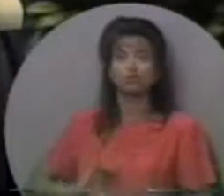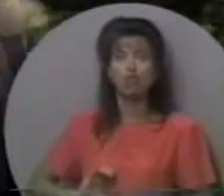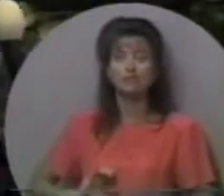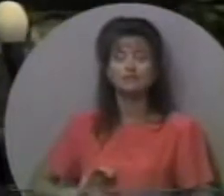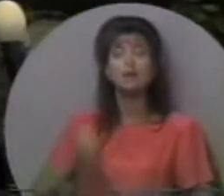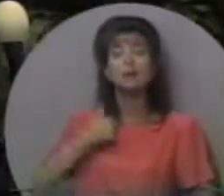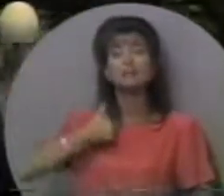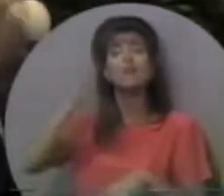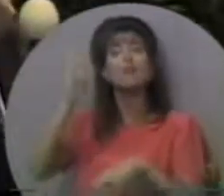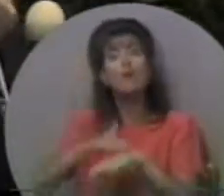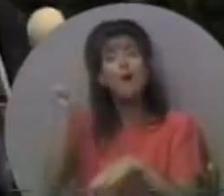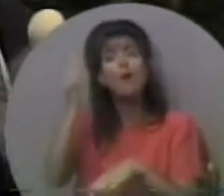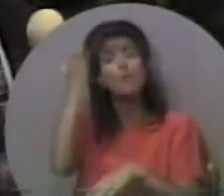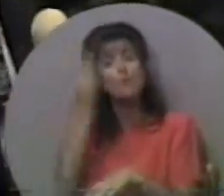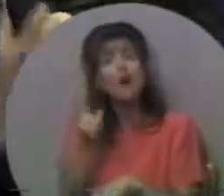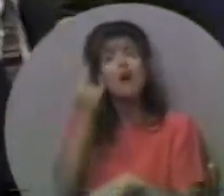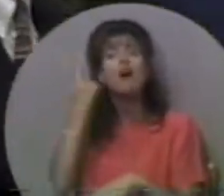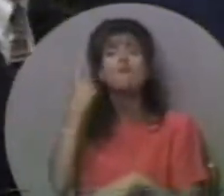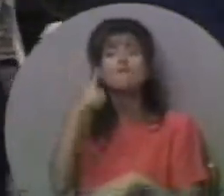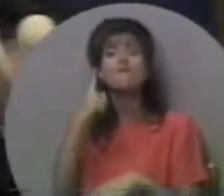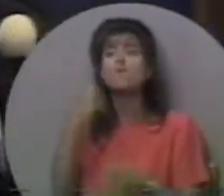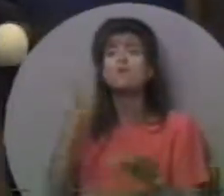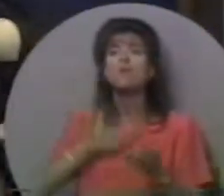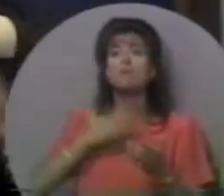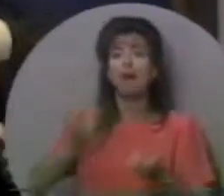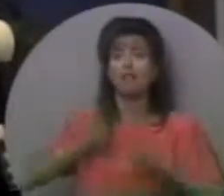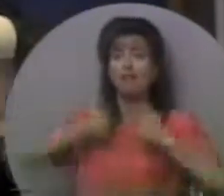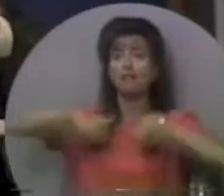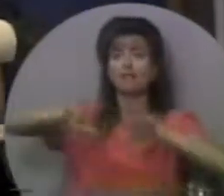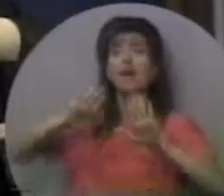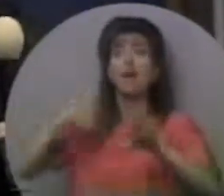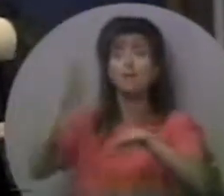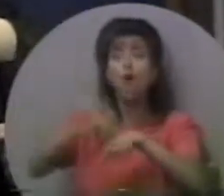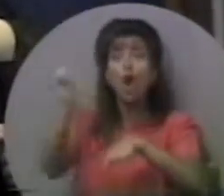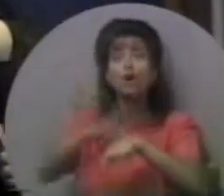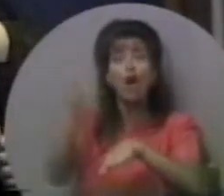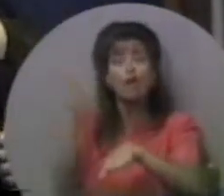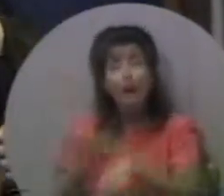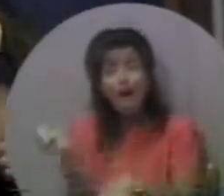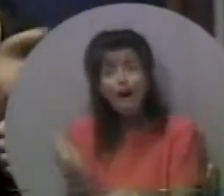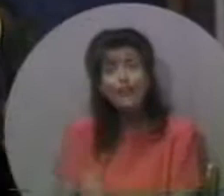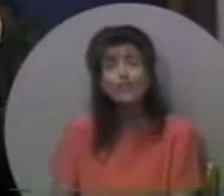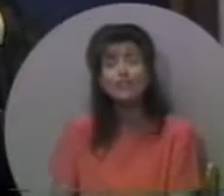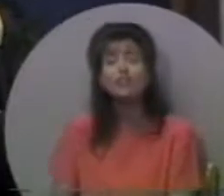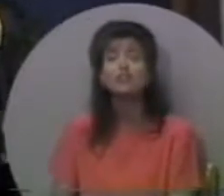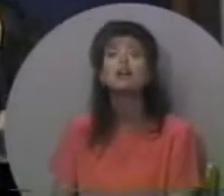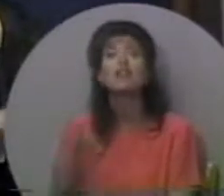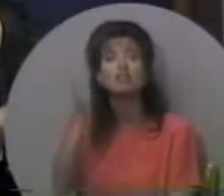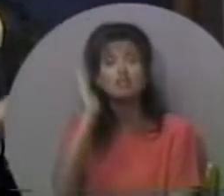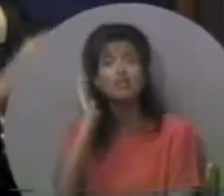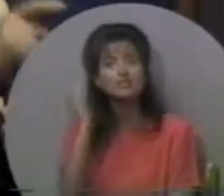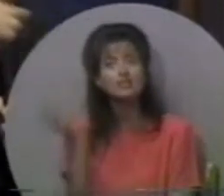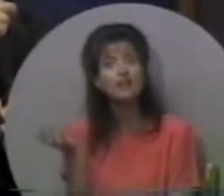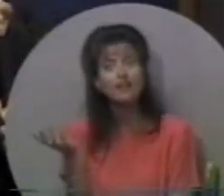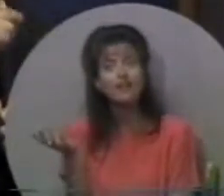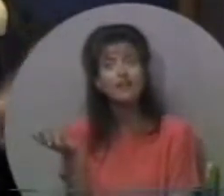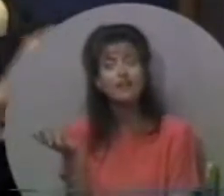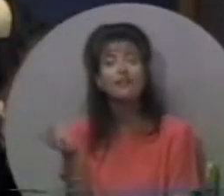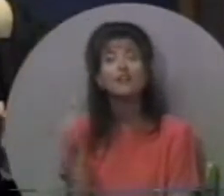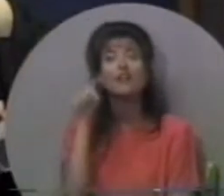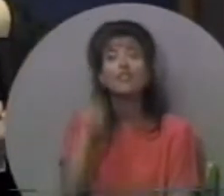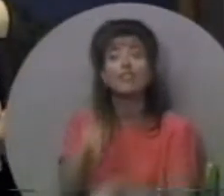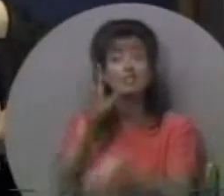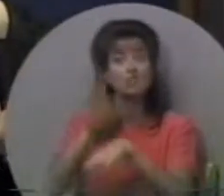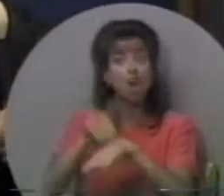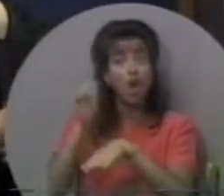особистого об'явлення Ісуса Христа. Я покликаний складати своє життя. Я покликаний, покликаний, покликаний. І послухайте,